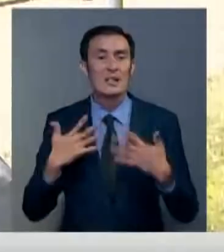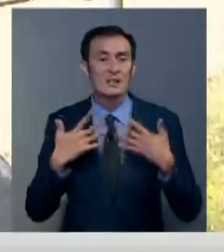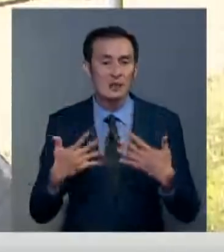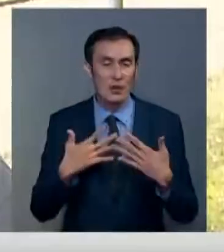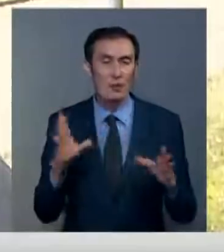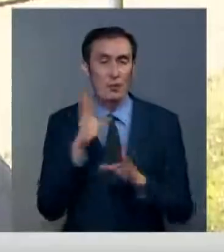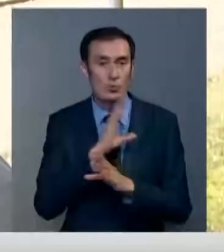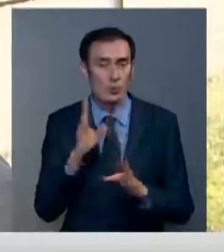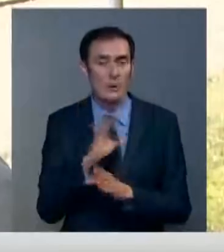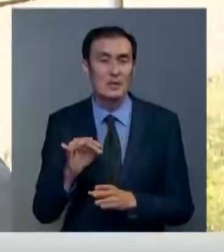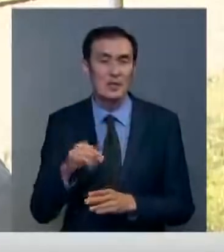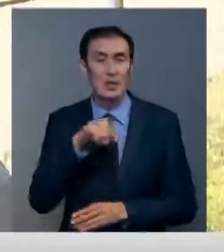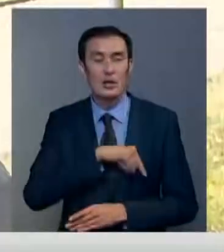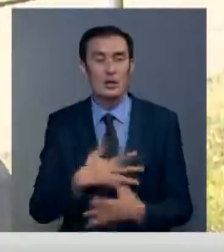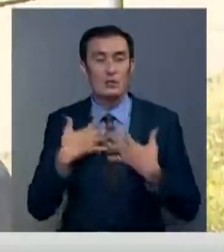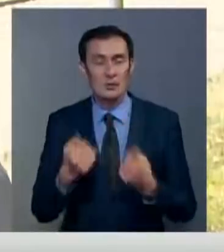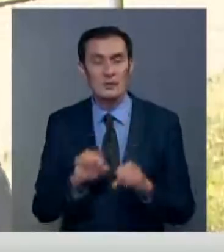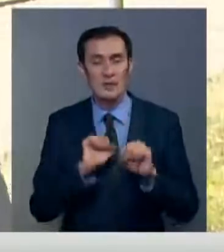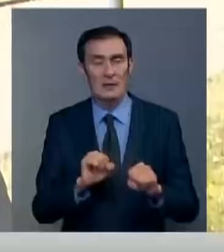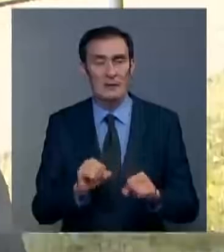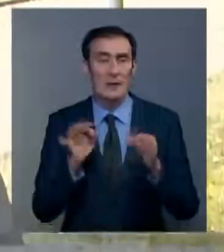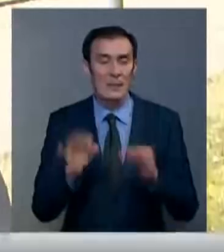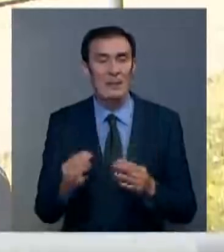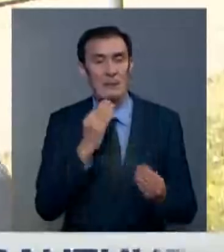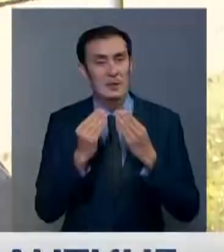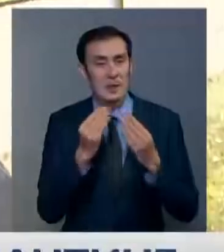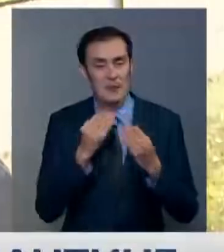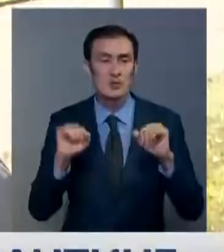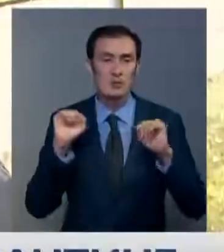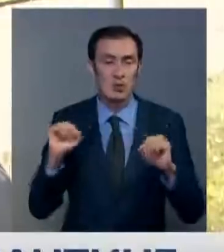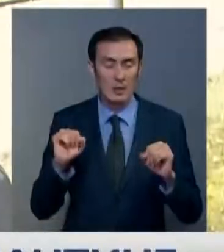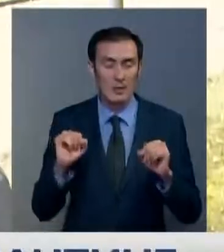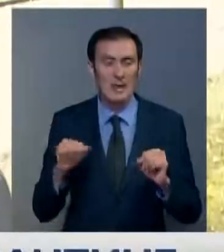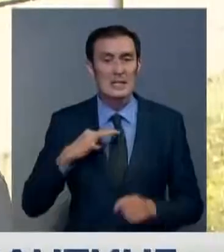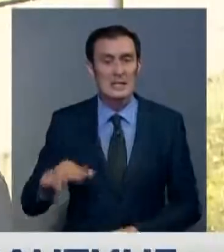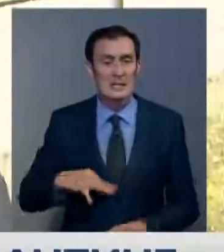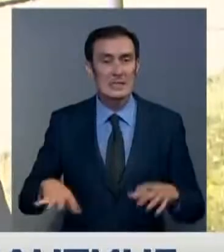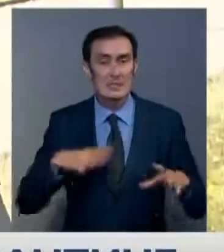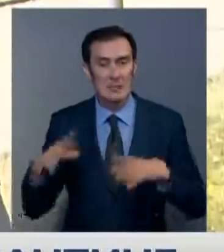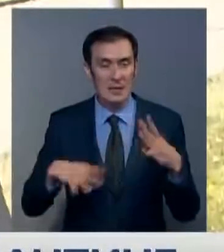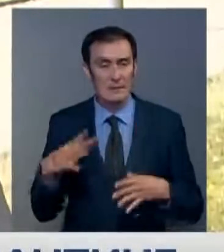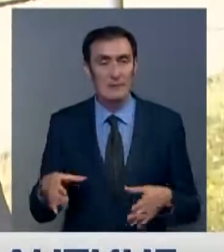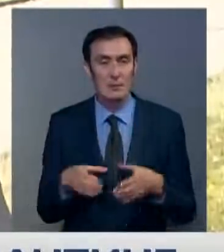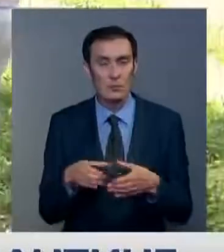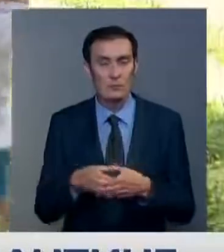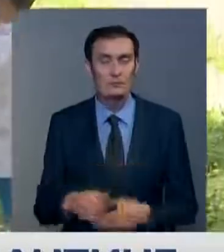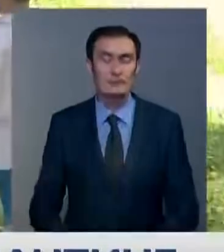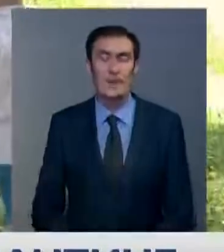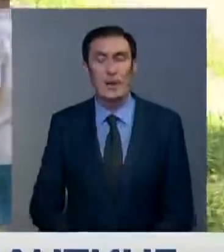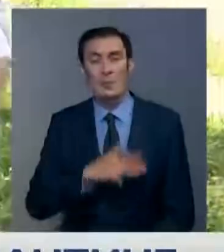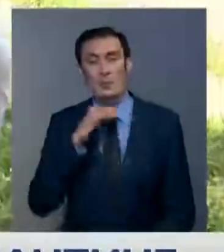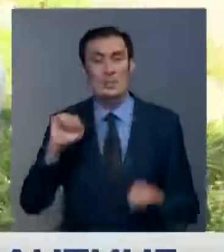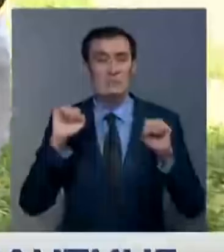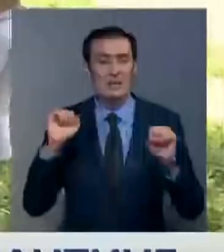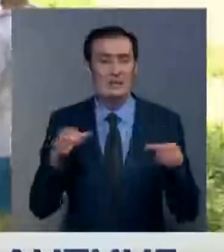свежим воздухом. Иммунитет удается поддерживать правильным питанием и спортом. Сын здесь занимается в секции. Многие